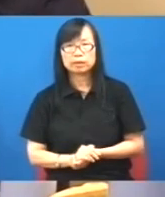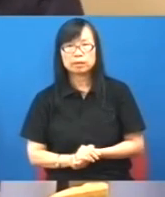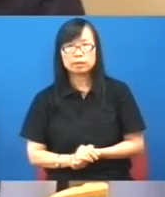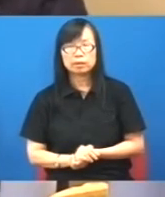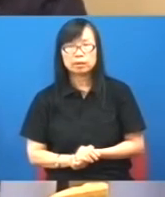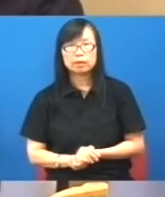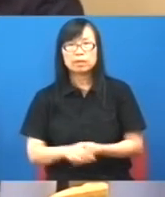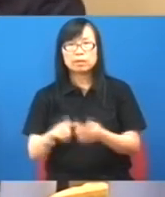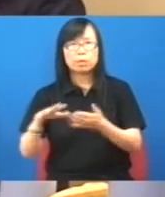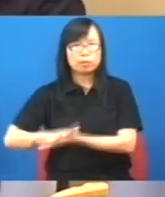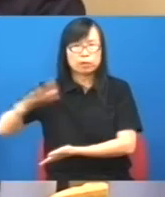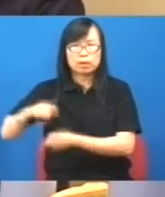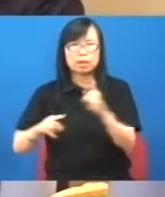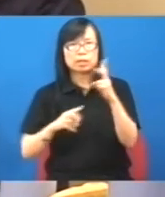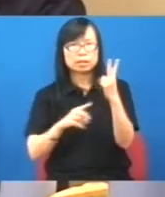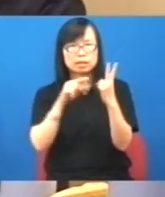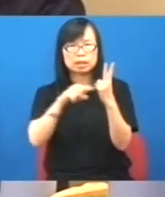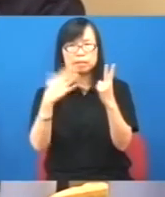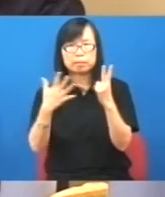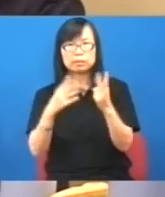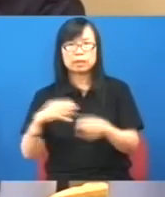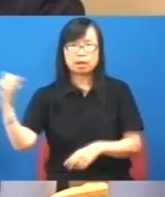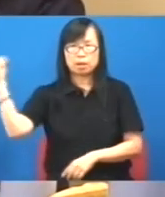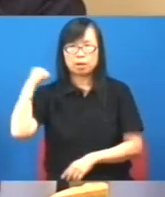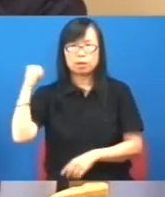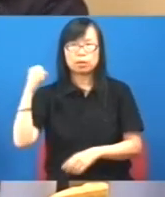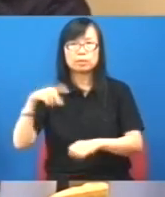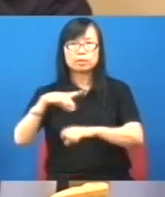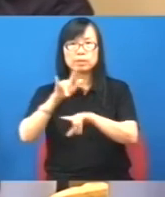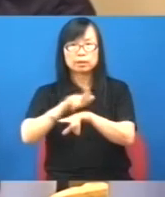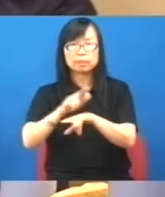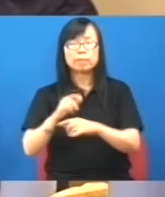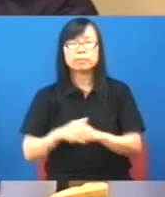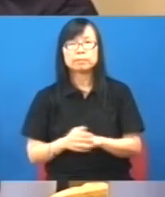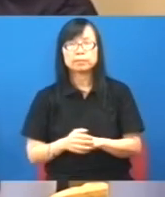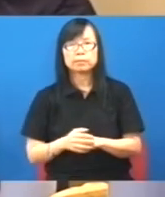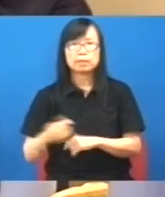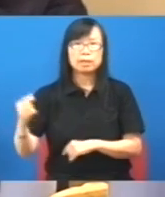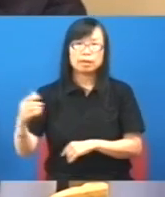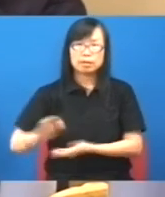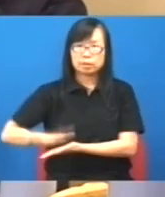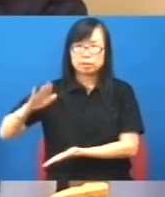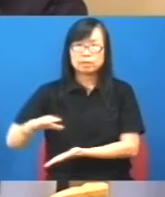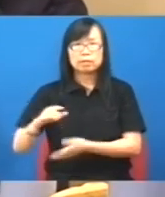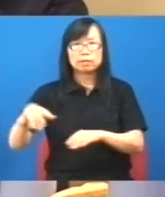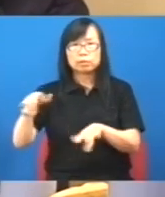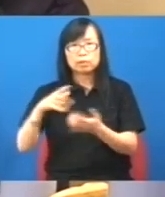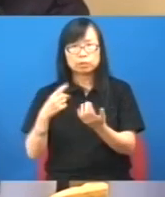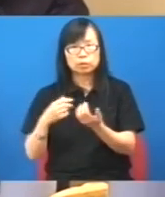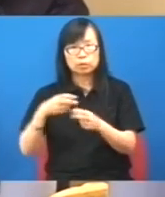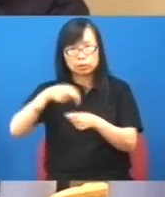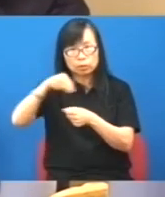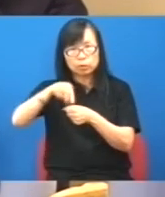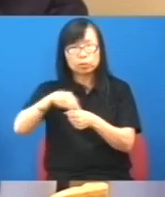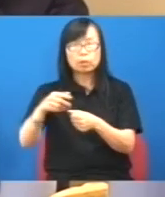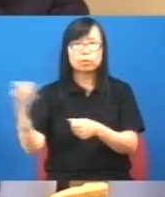2.5%的強積金有錢人一定不用供強積金其實就是供強積金